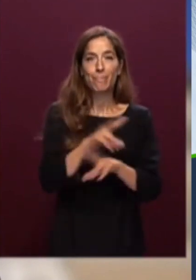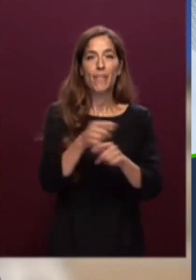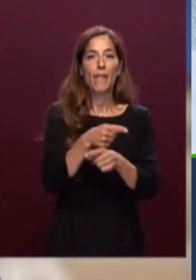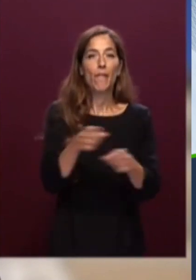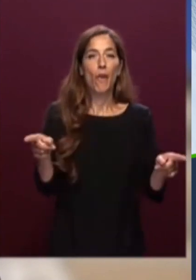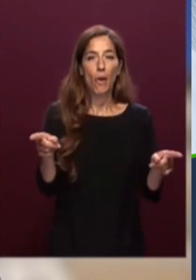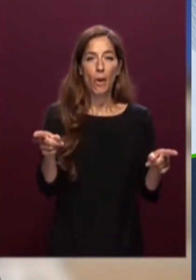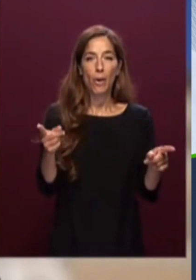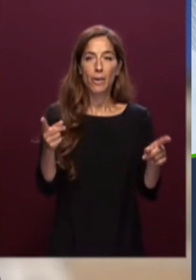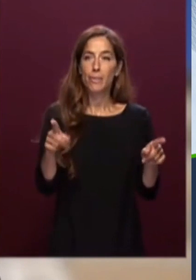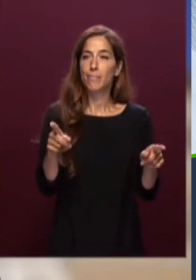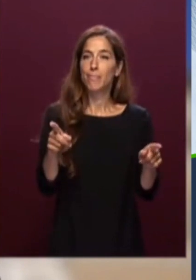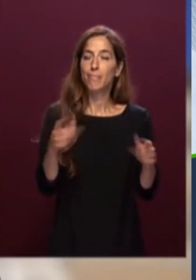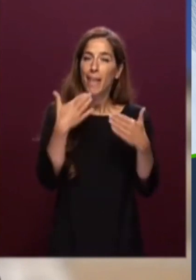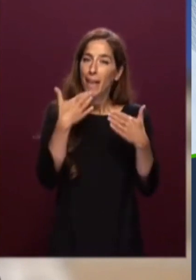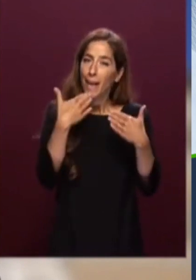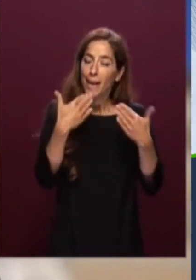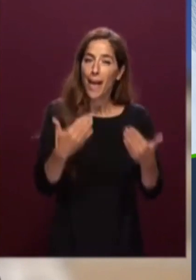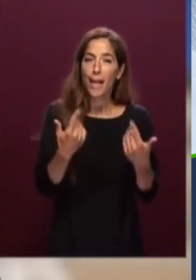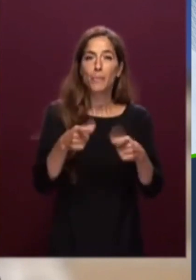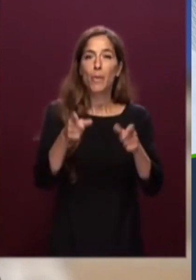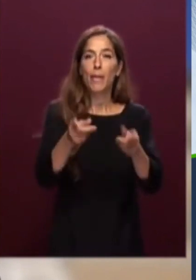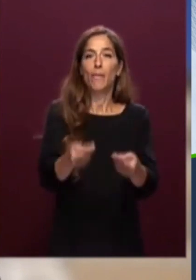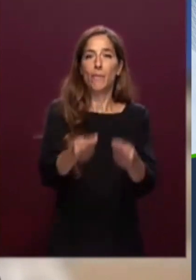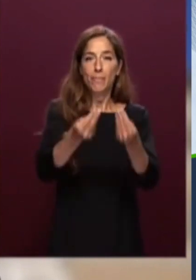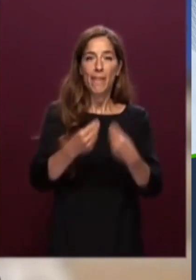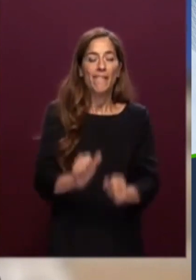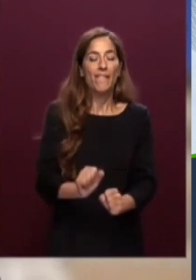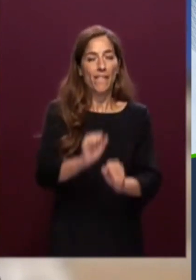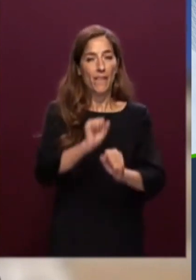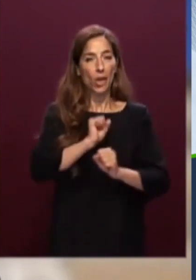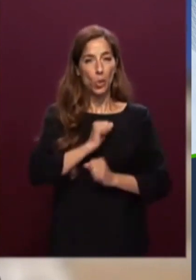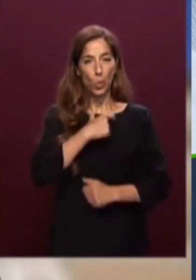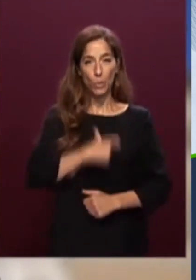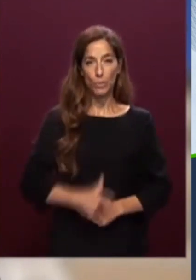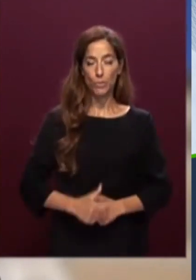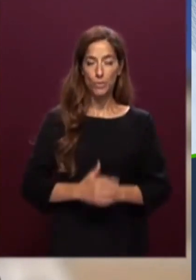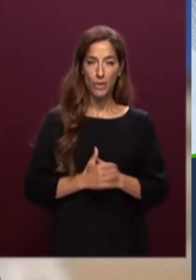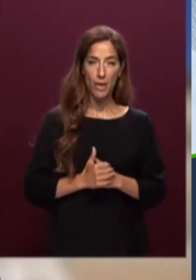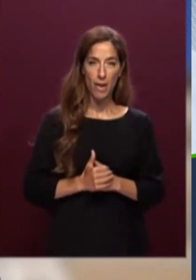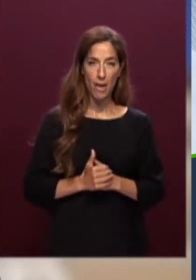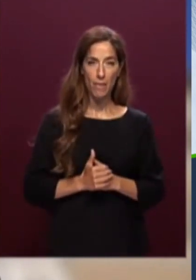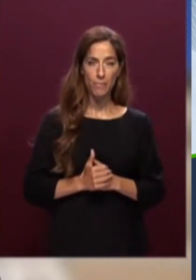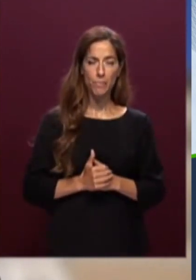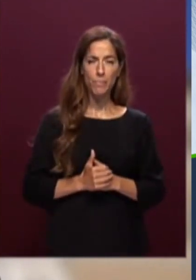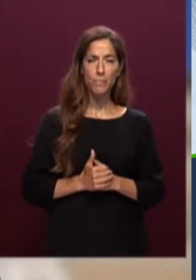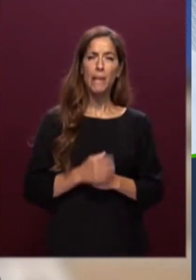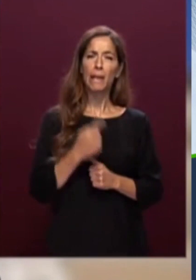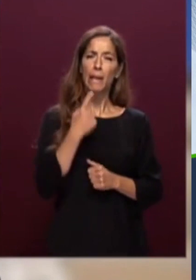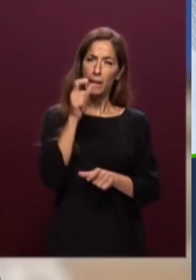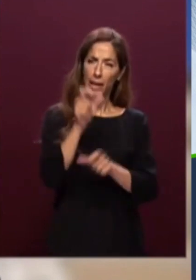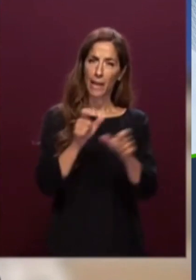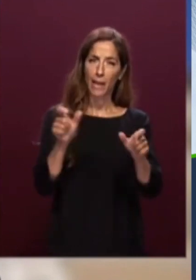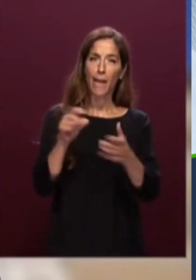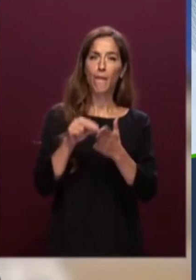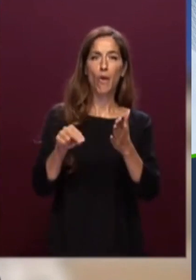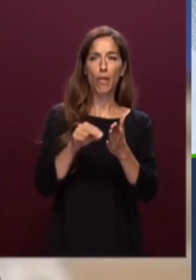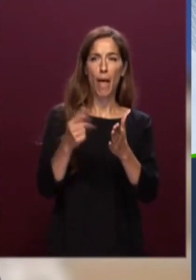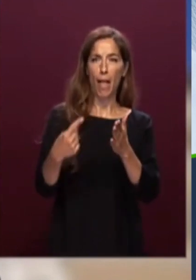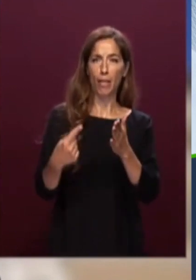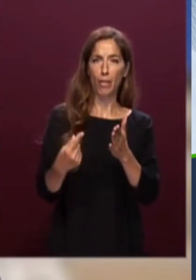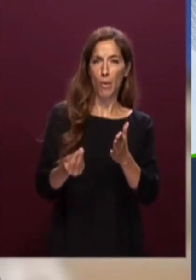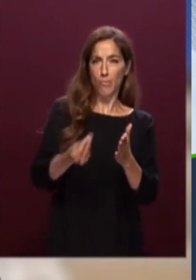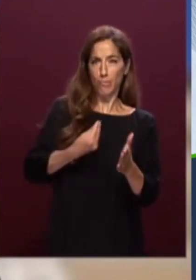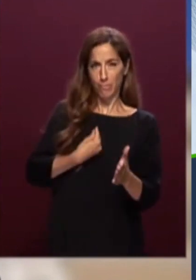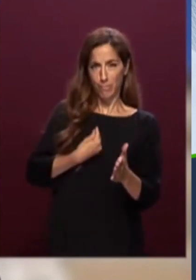ringraziarvi per la fiducia espressa nei miei confronti sia per coloro i quali hanno votato per me anche per